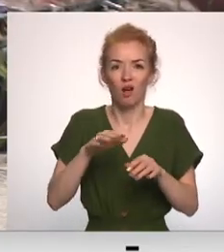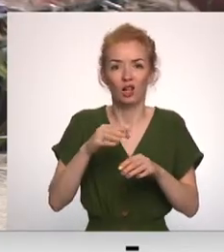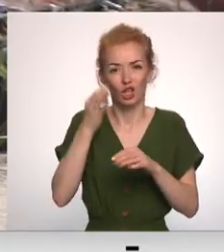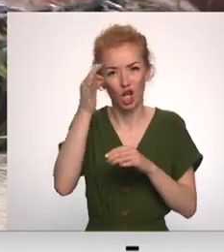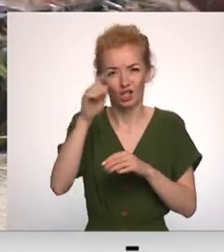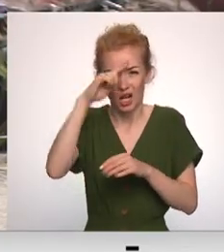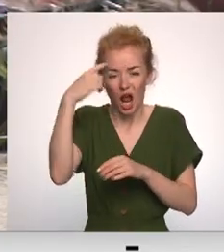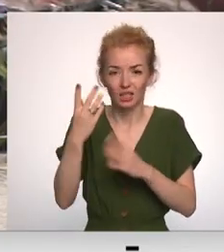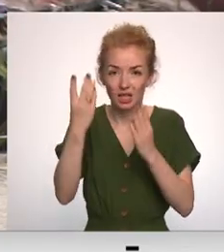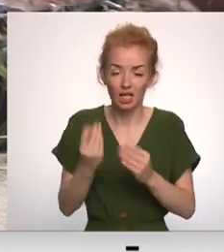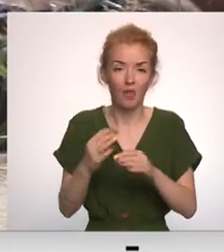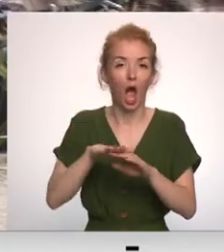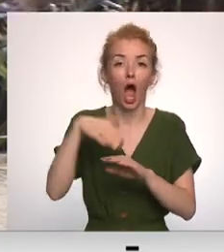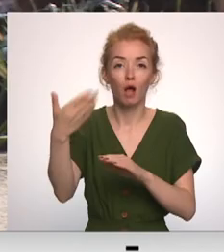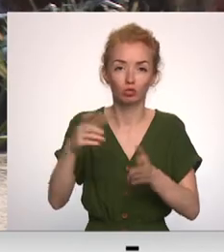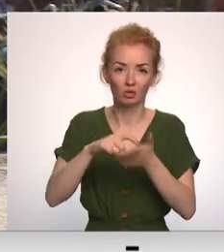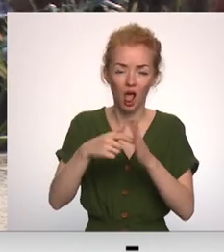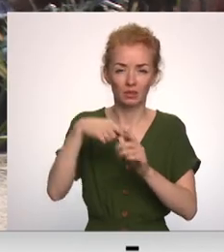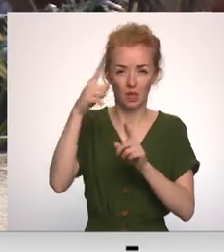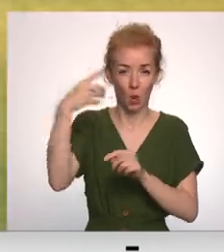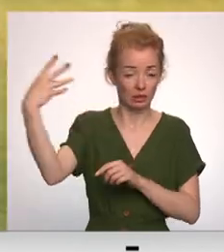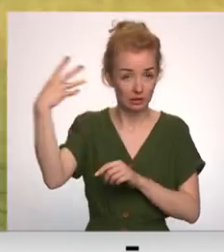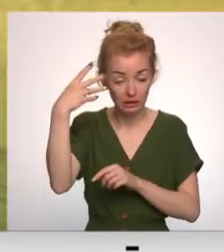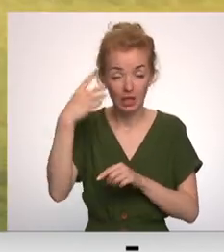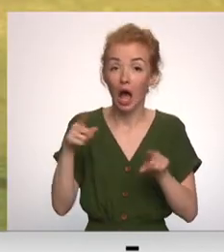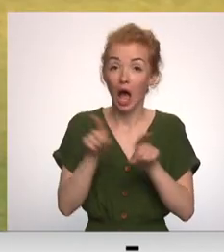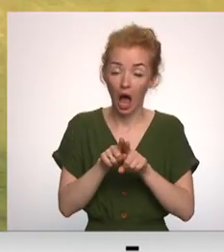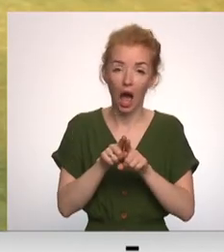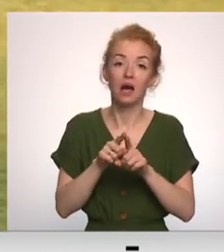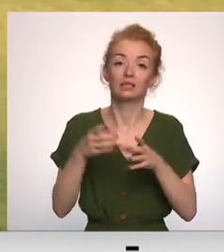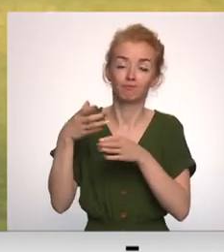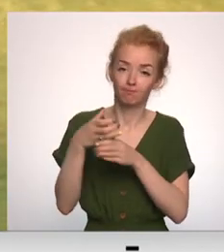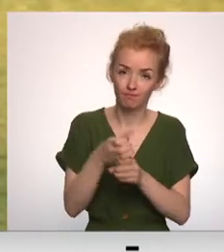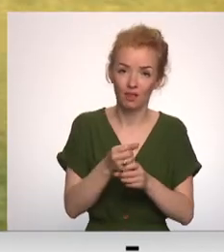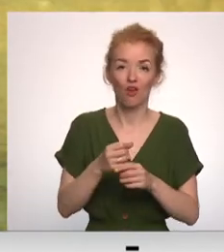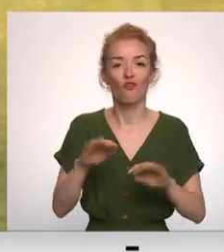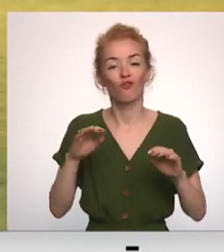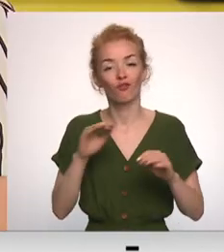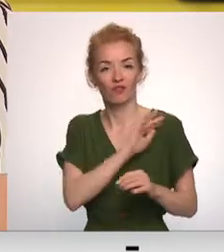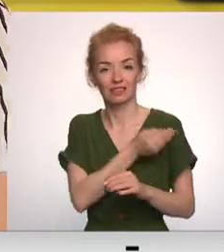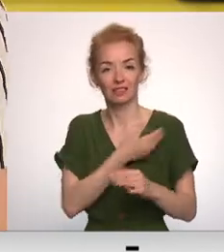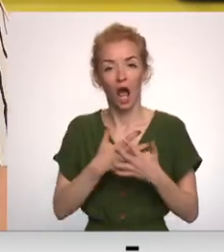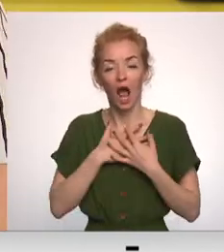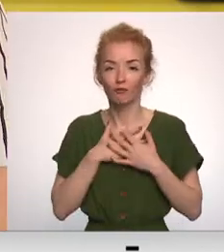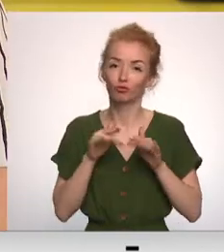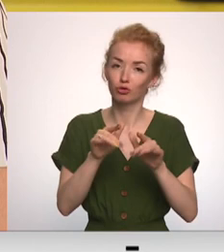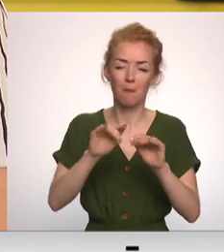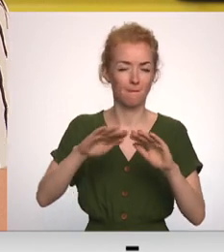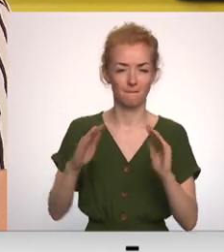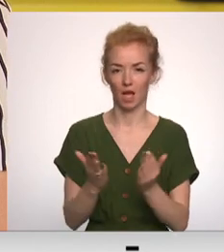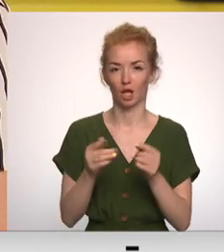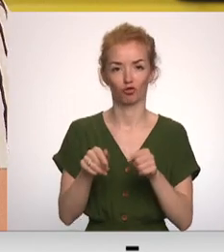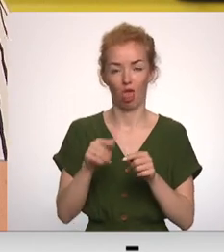daļā ārpus telpām tiešos saules staros, arī mazinām fiziskās aktivitātes, cik vien tas ir iespējams šajā